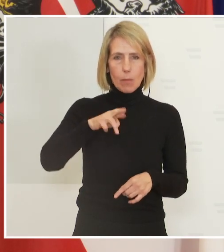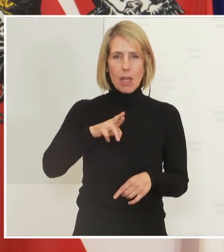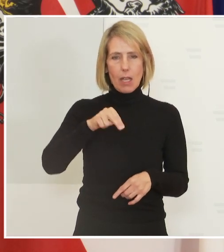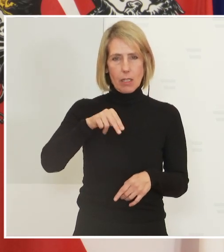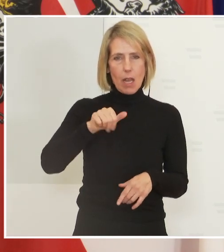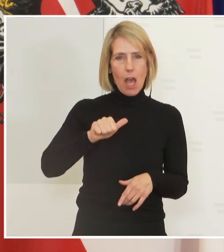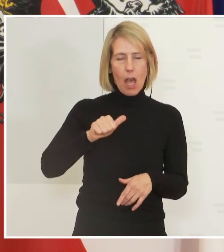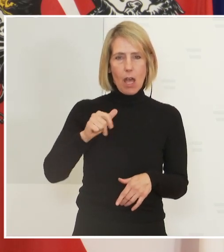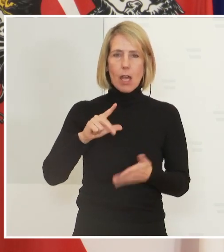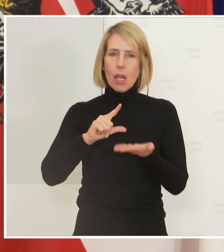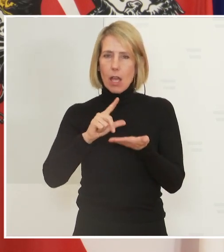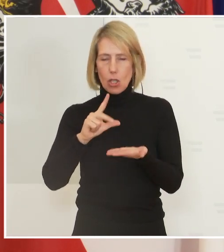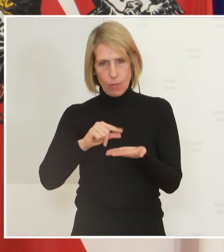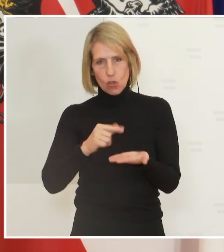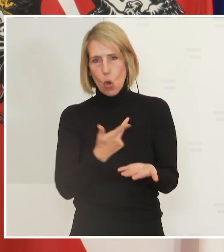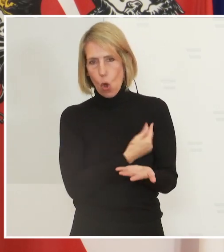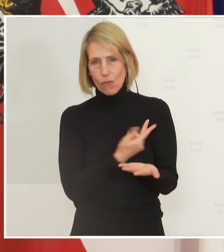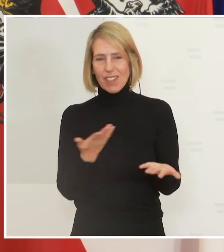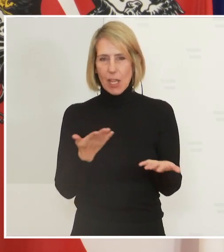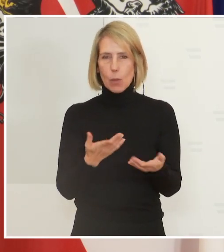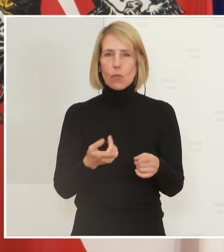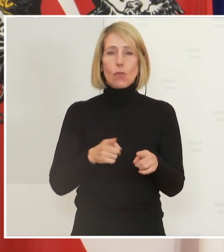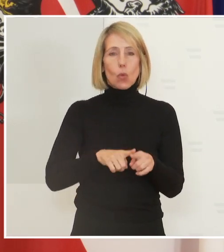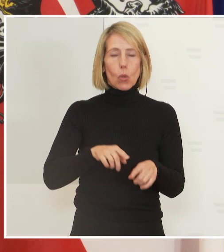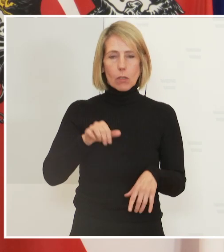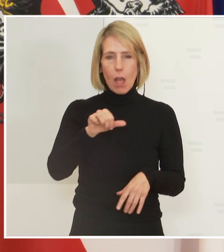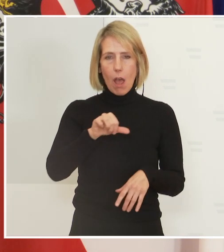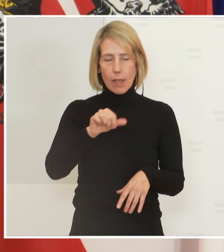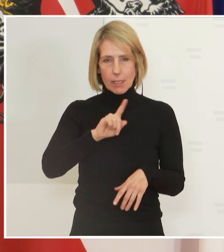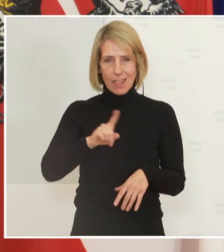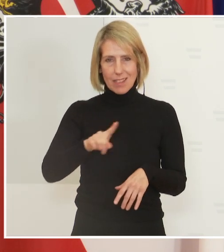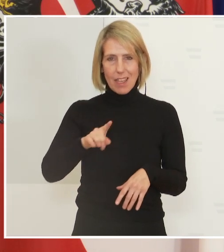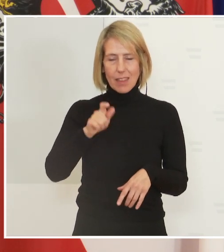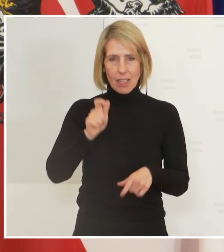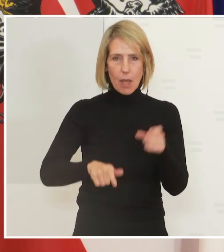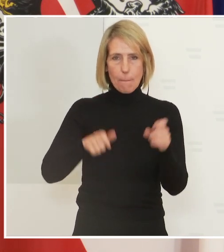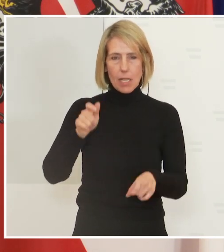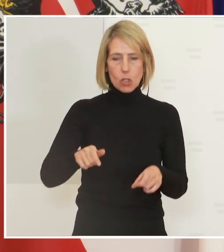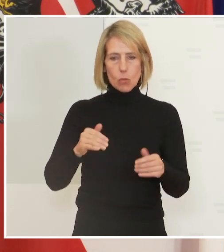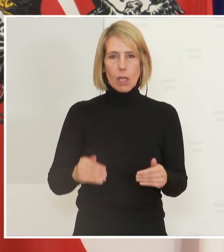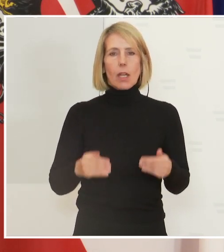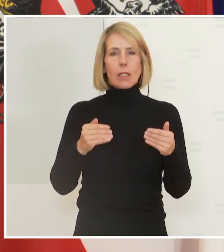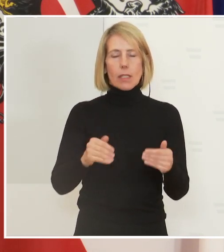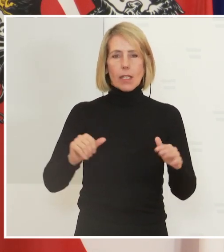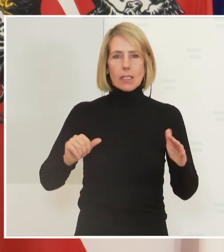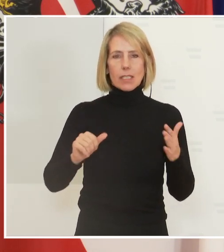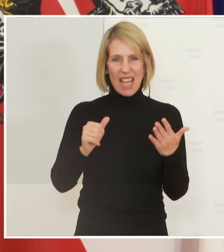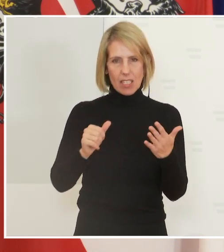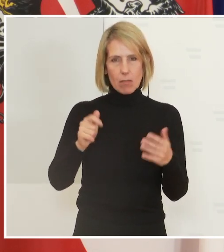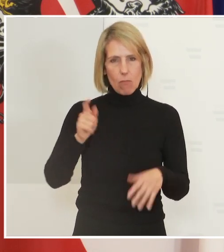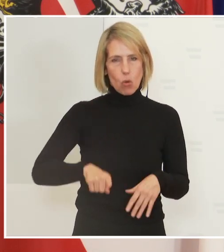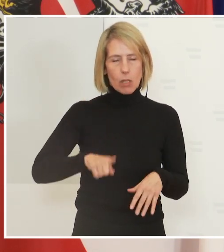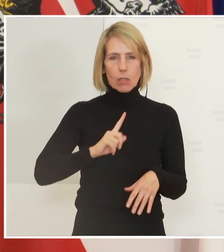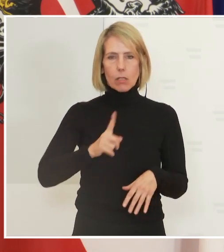und die Menschen, die zweimal AstraZeneca geimpft sind, sollen auch bereits 6 Monate nach dem zweiten Stich auffrischen. Wir wissen jetzt,